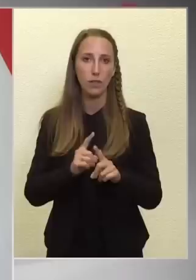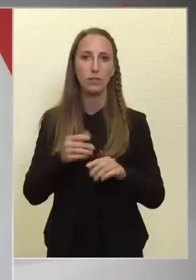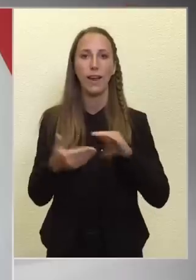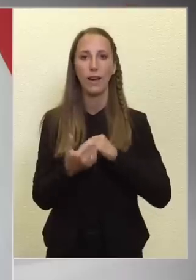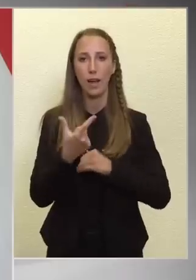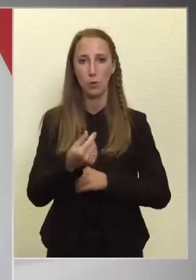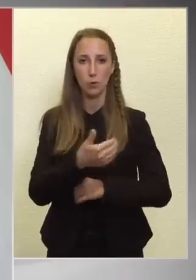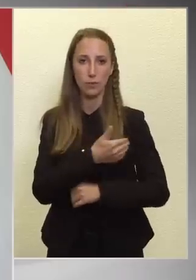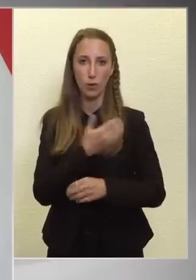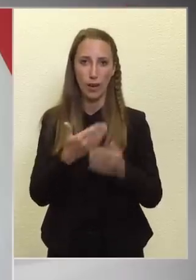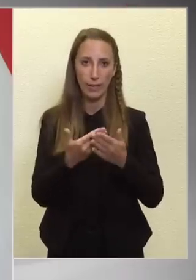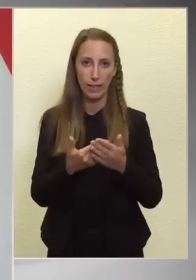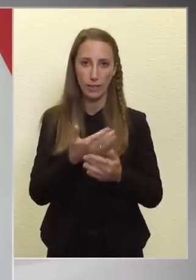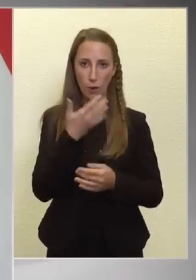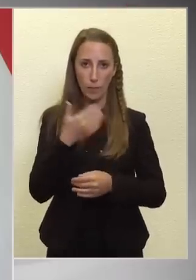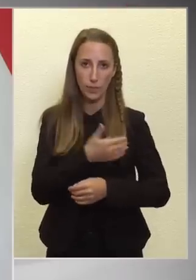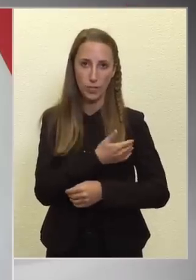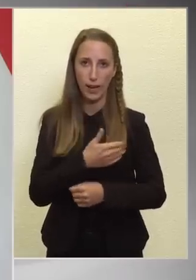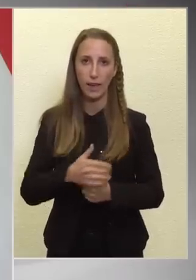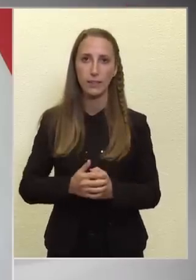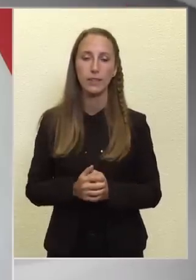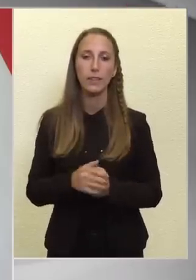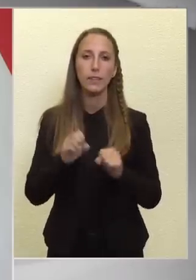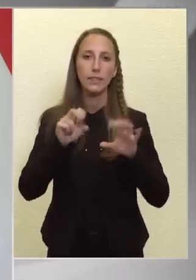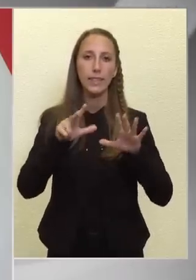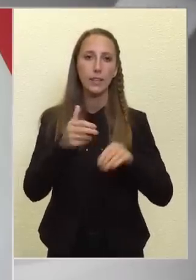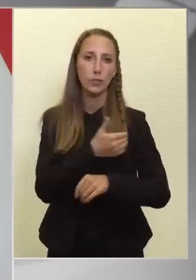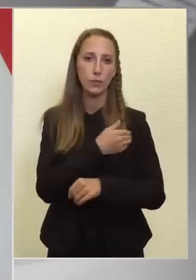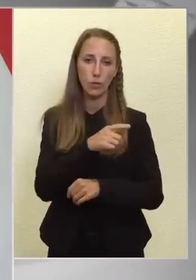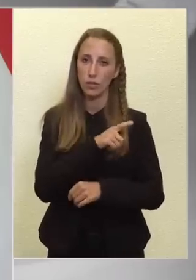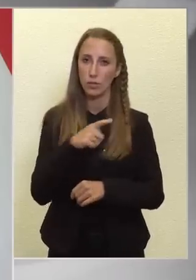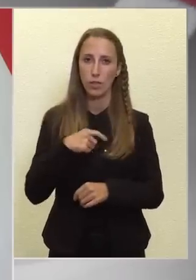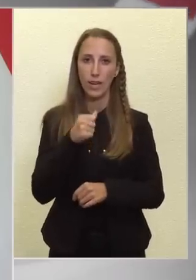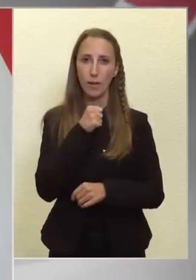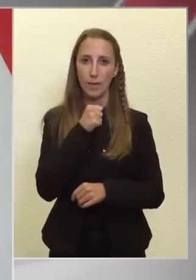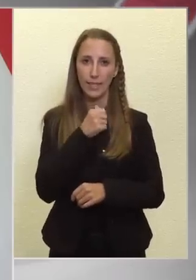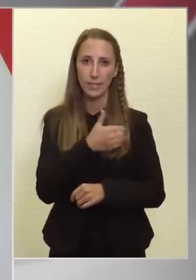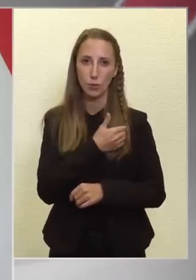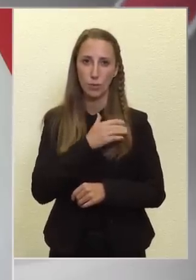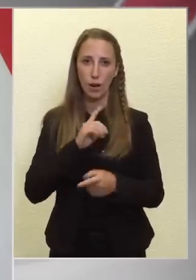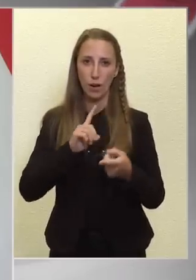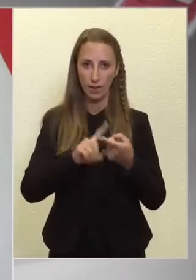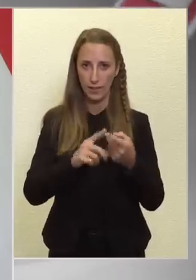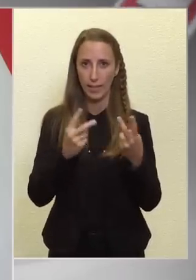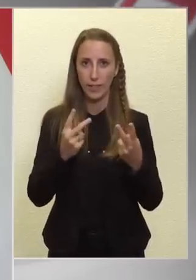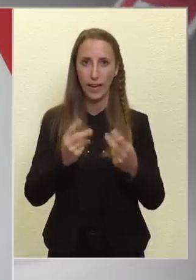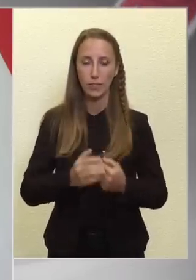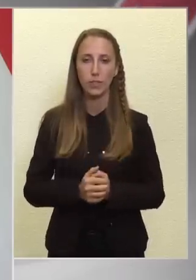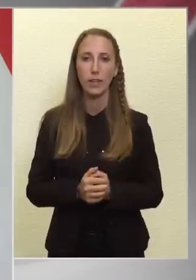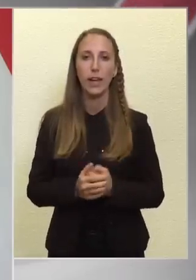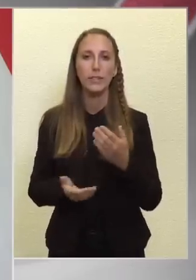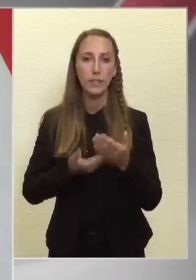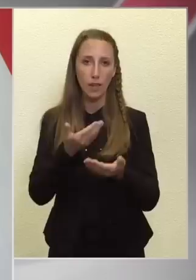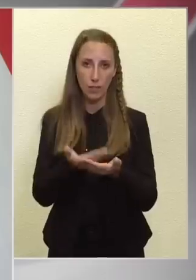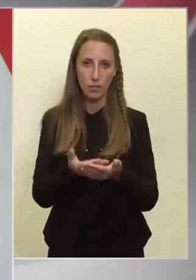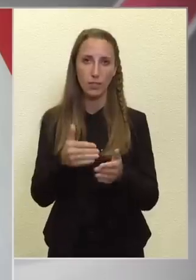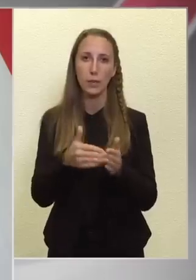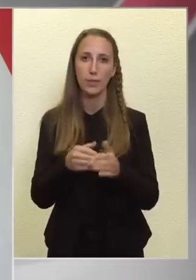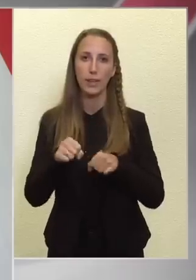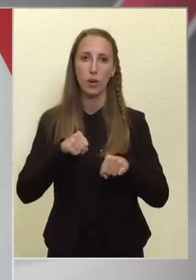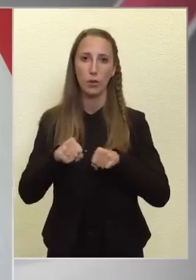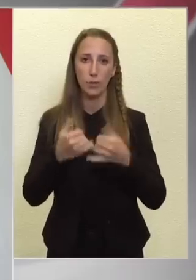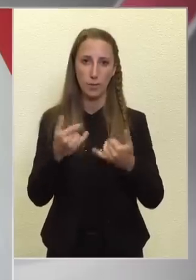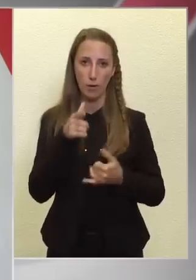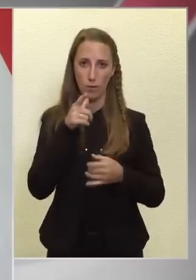20 fok legyen a hőmérséklet. Tehát 18 fok az csak gimnáziumra érvényes ez a javaslat, de még a kormány